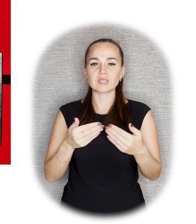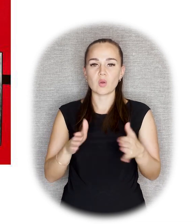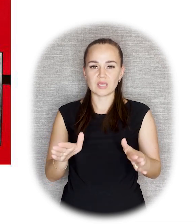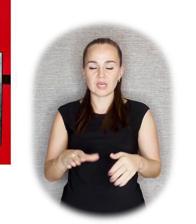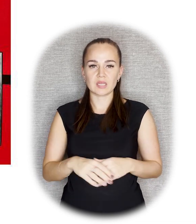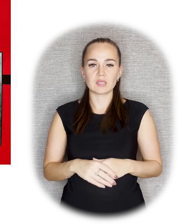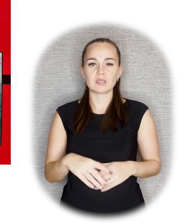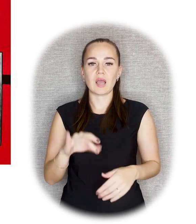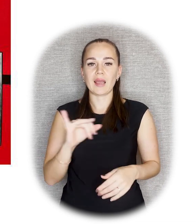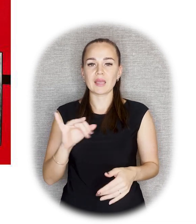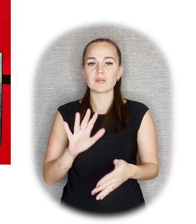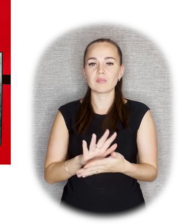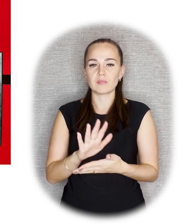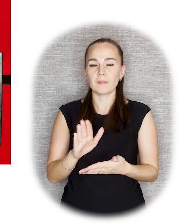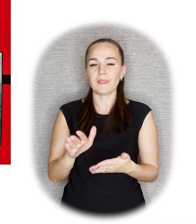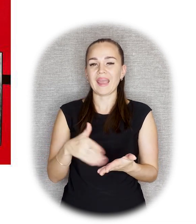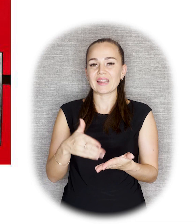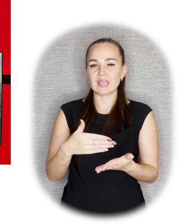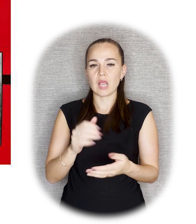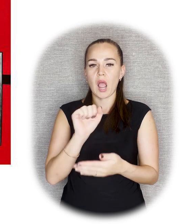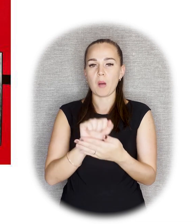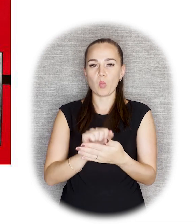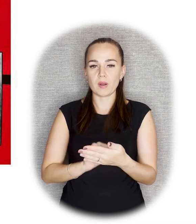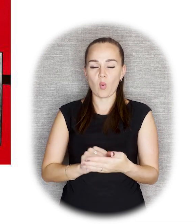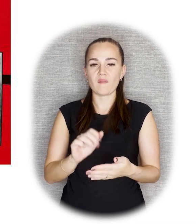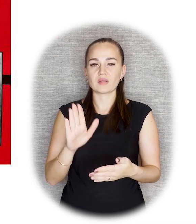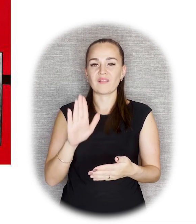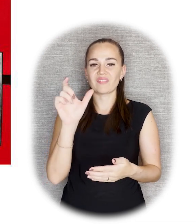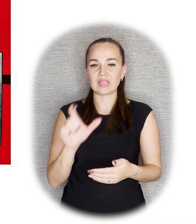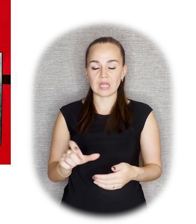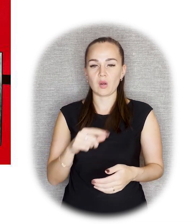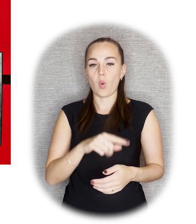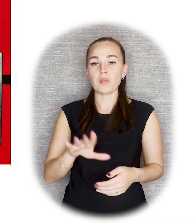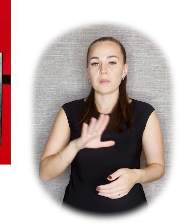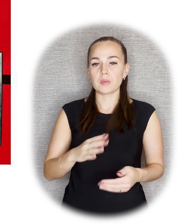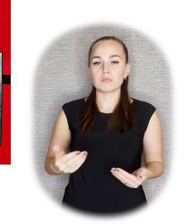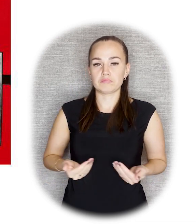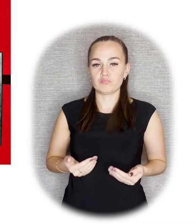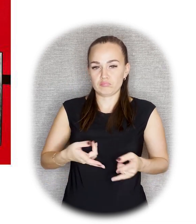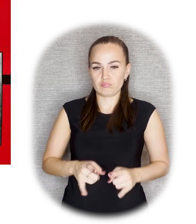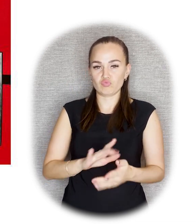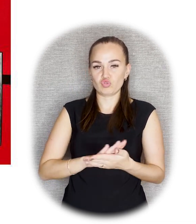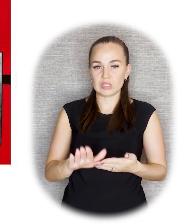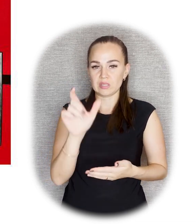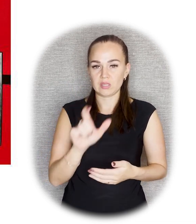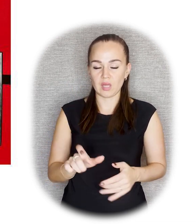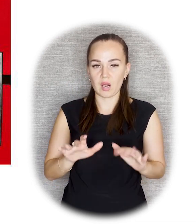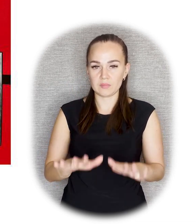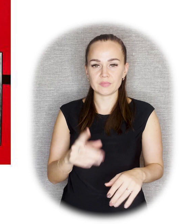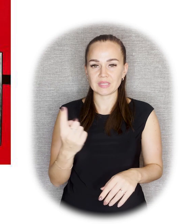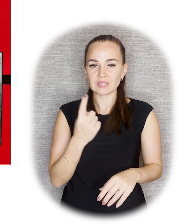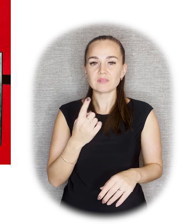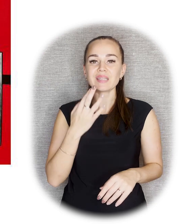обложка книги, опубликованной в Италии. Он был итальянцем, и получается, что практически